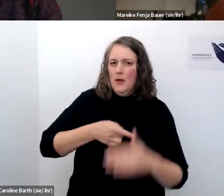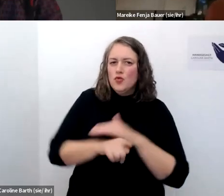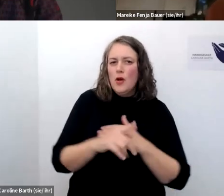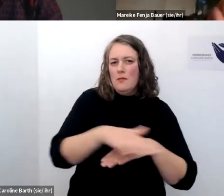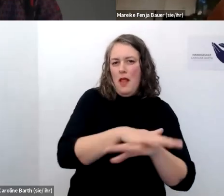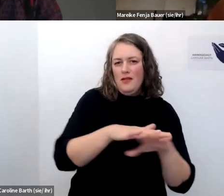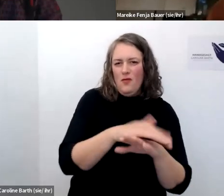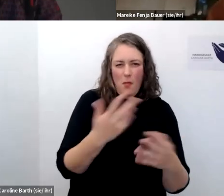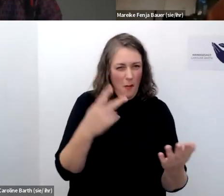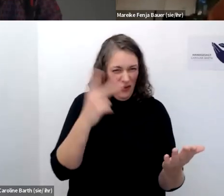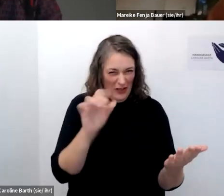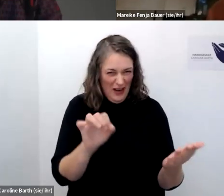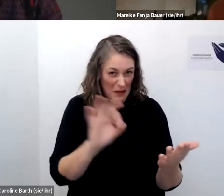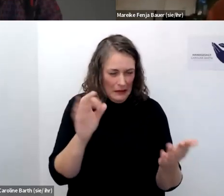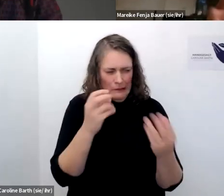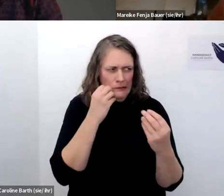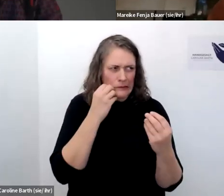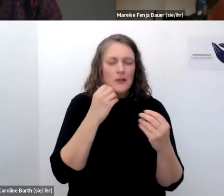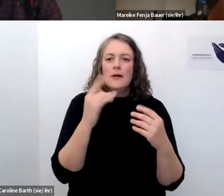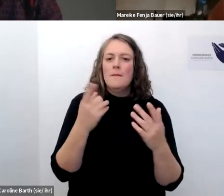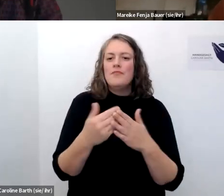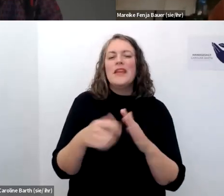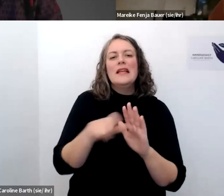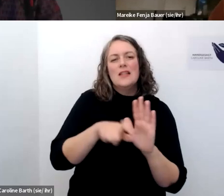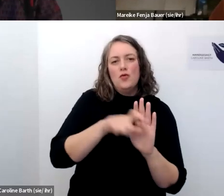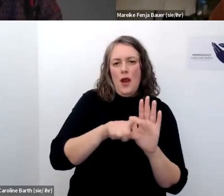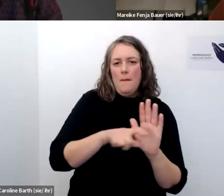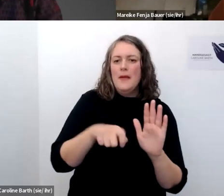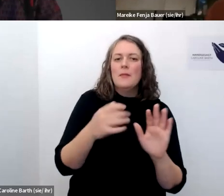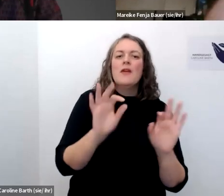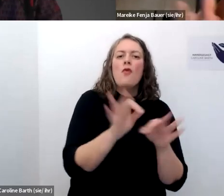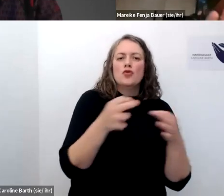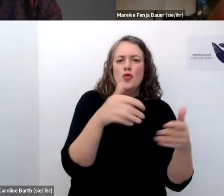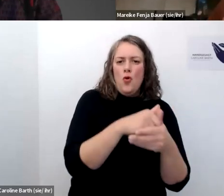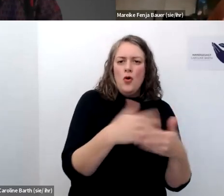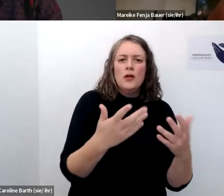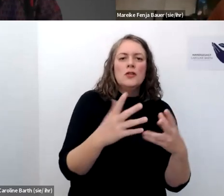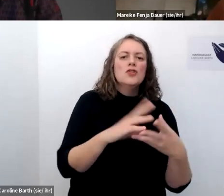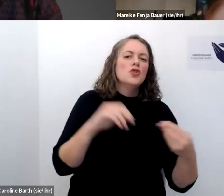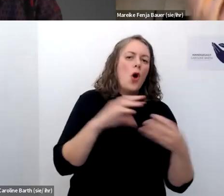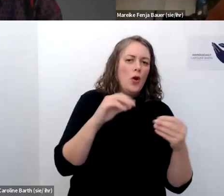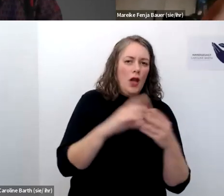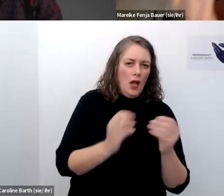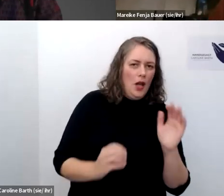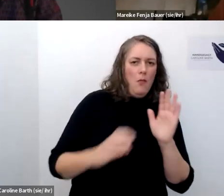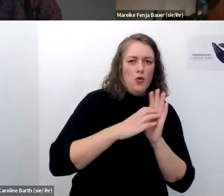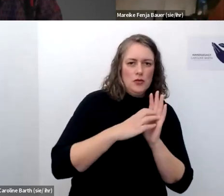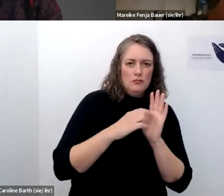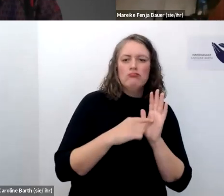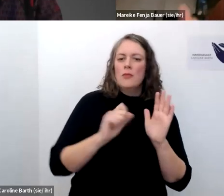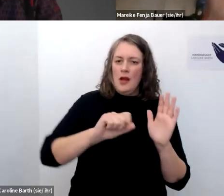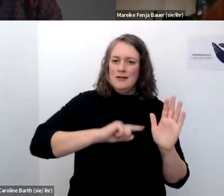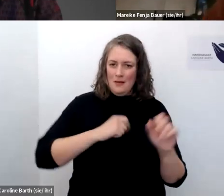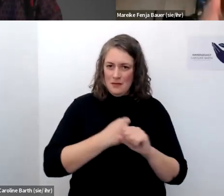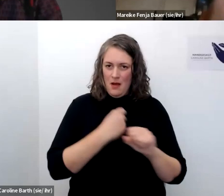verständlich war aber zum beispiel instagram bietet mir die funktion an stories zu posten das kann ich dann tun als